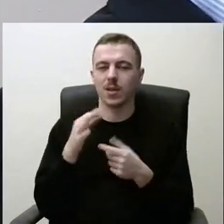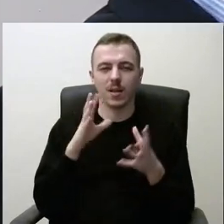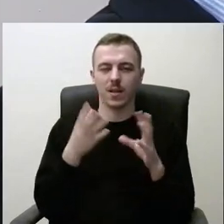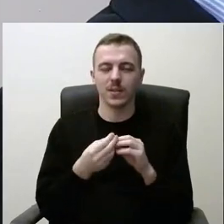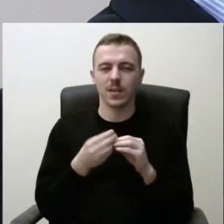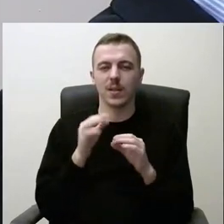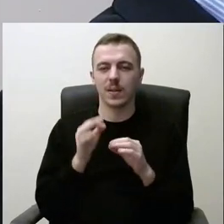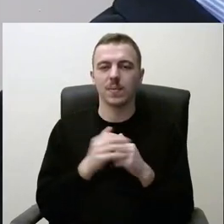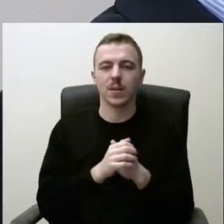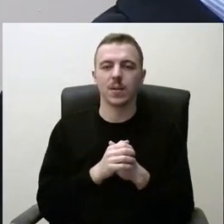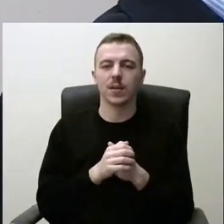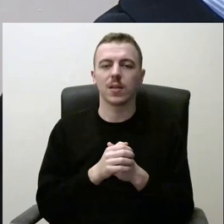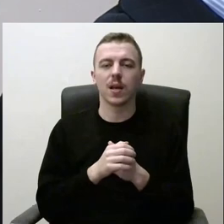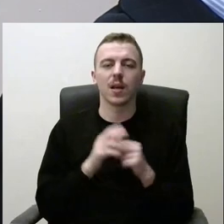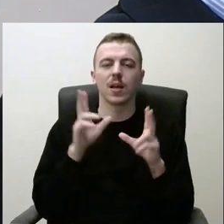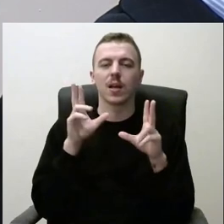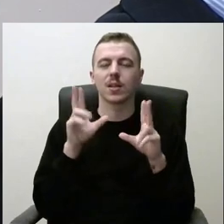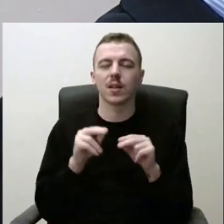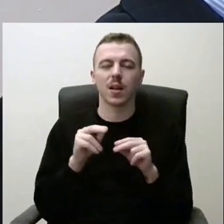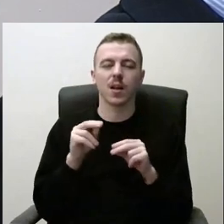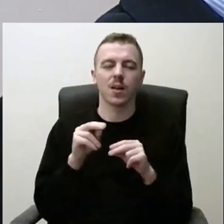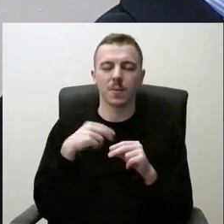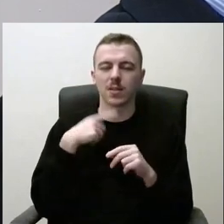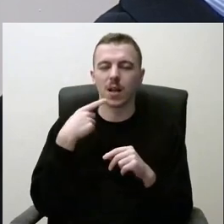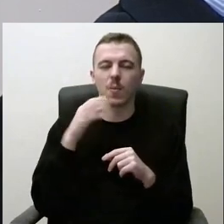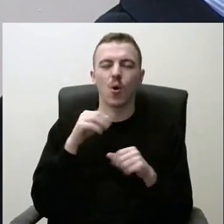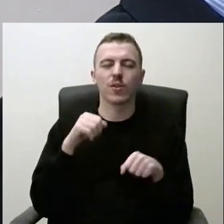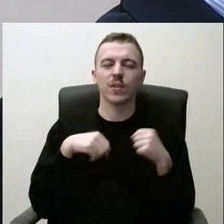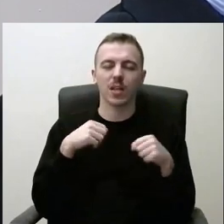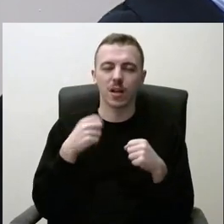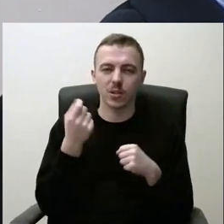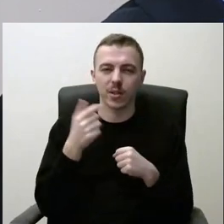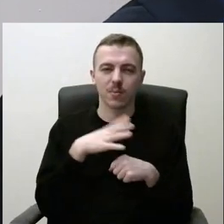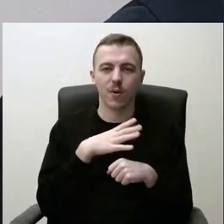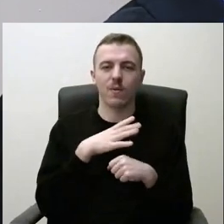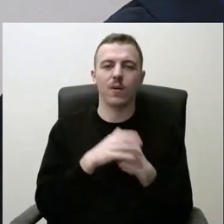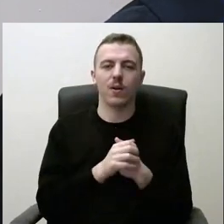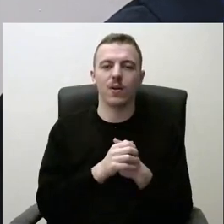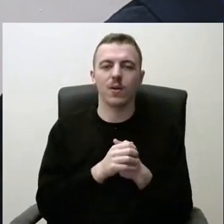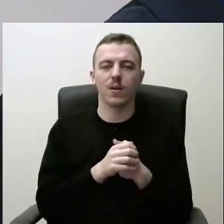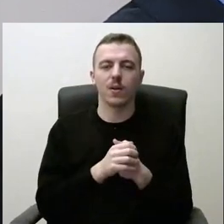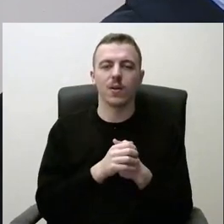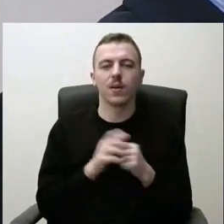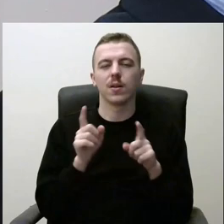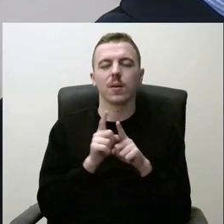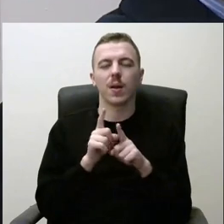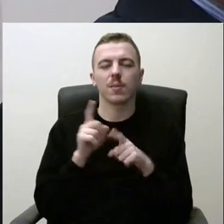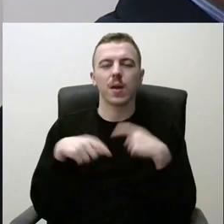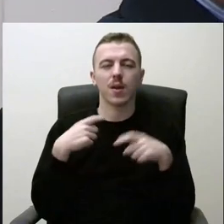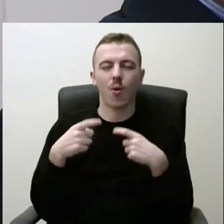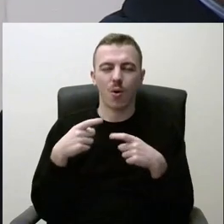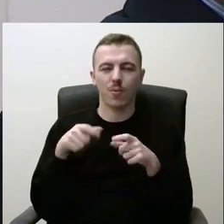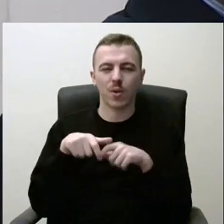tikrai visas, kas liečia, yra mes kalbėjame apie dviračių šiek tiek, tas pats ir beigiojimo to keliai